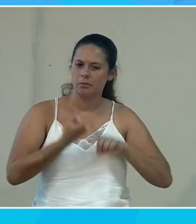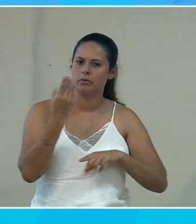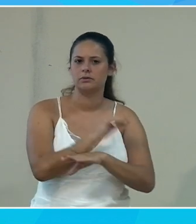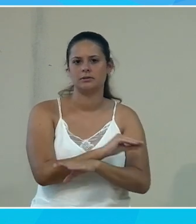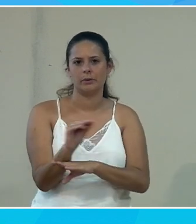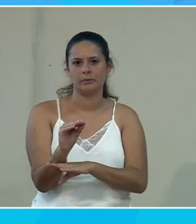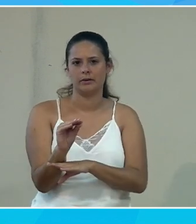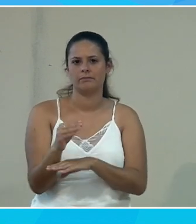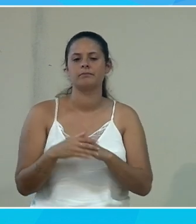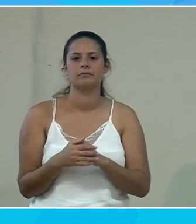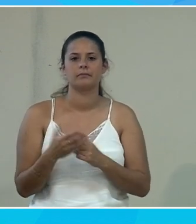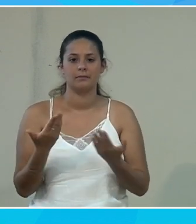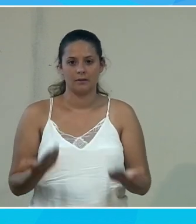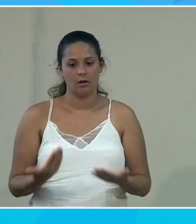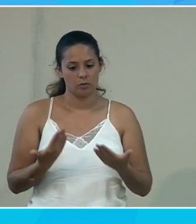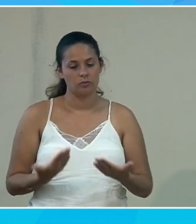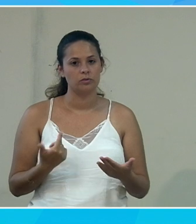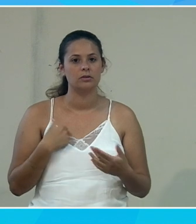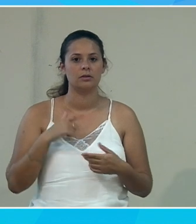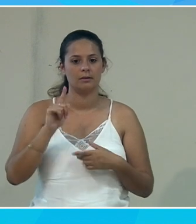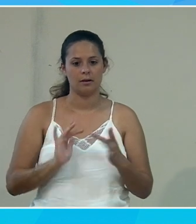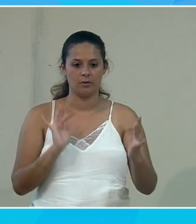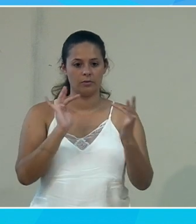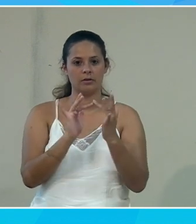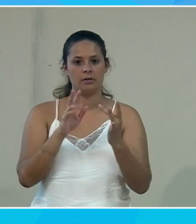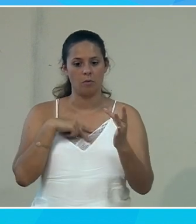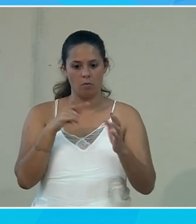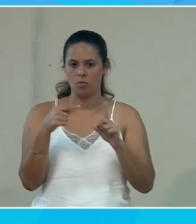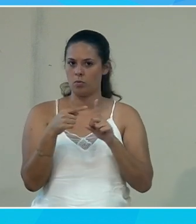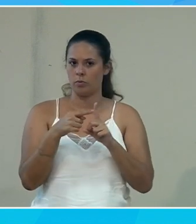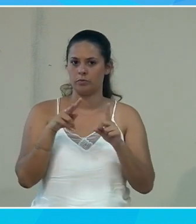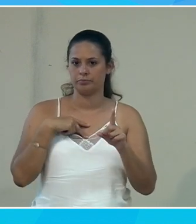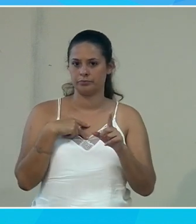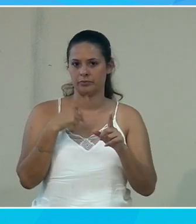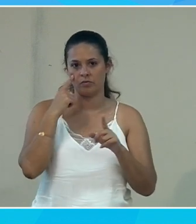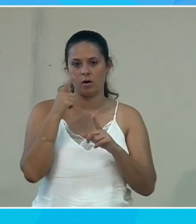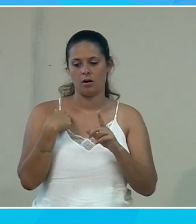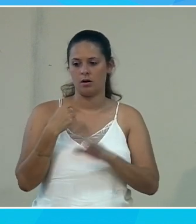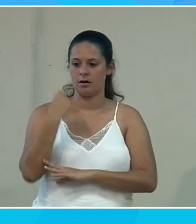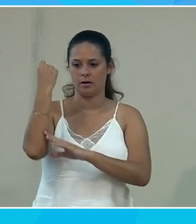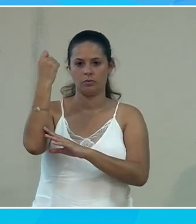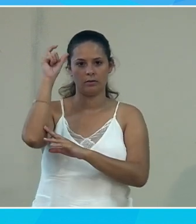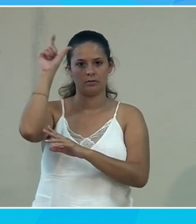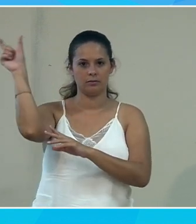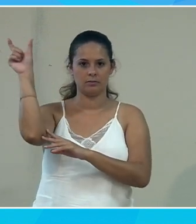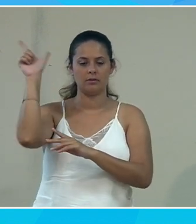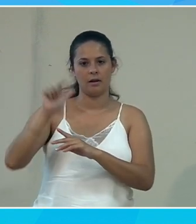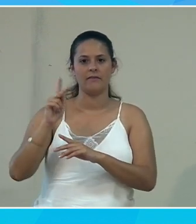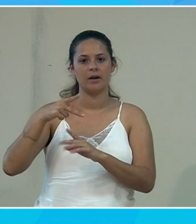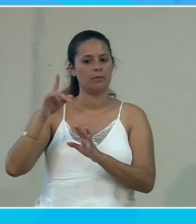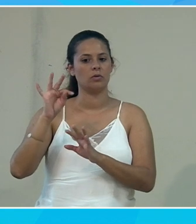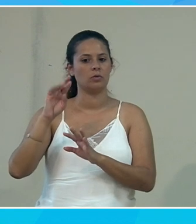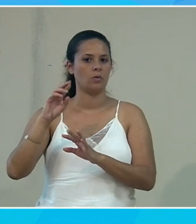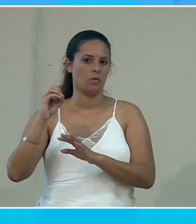sécurité et là aujourd'hui, je suis connecté avec mon compte et on le voit en haut à droite, je suis connecté sur mon compte Philippe Trottin et donc je suis